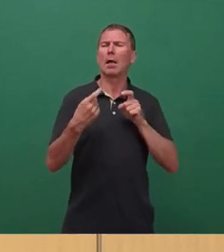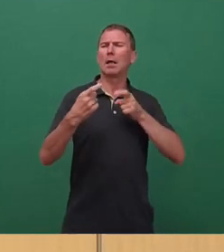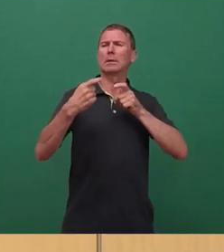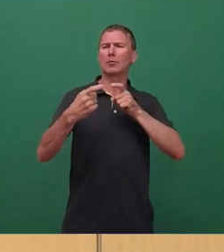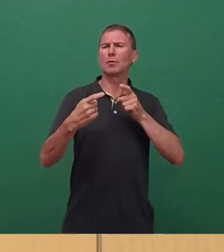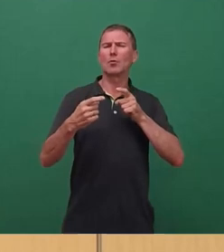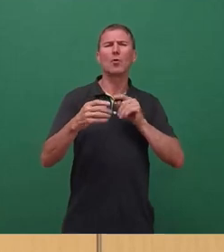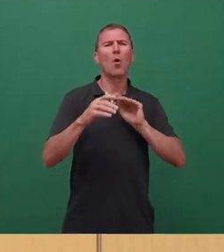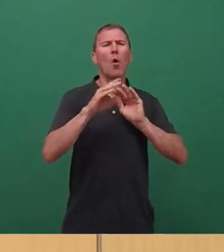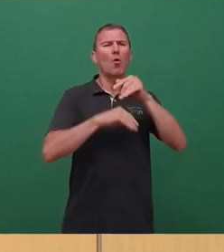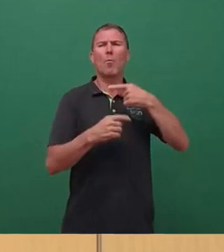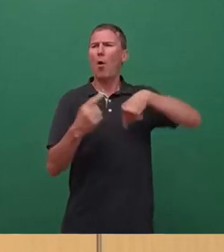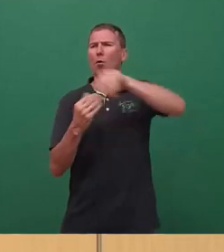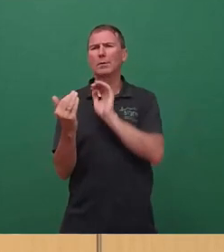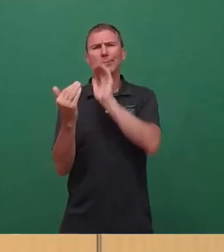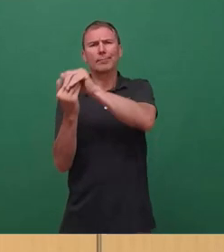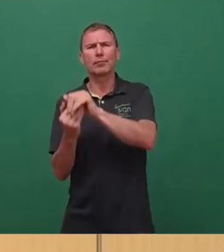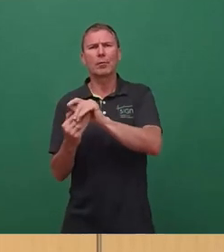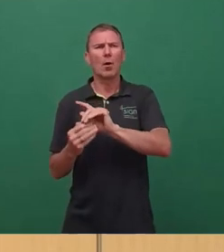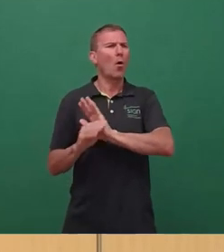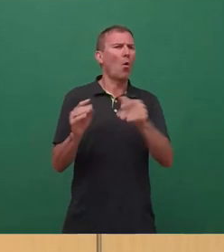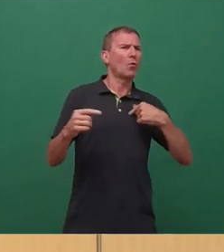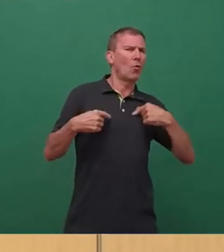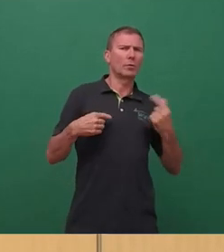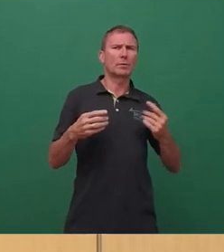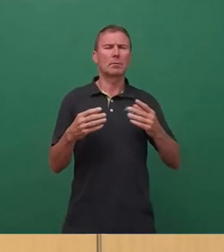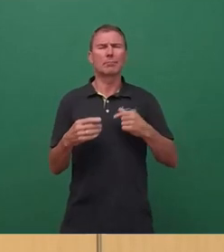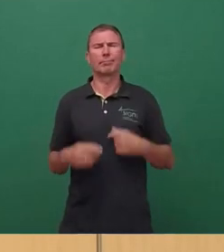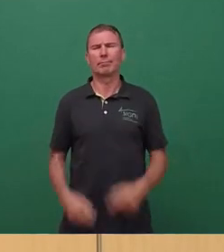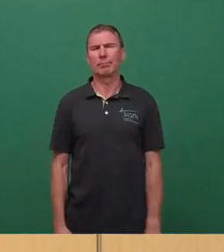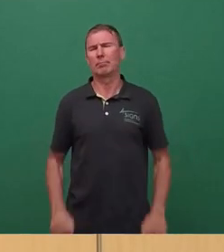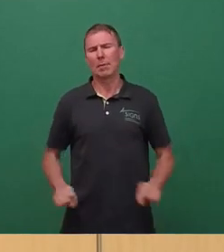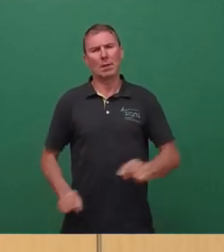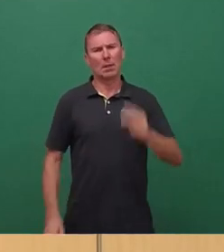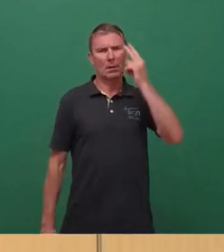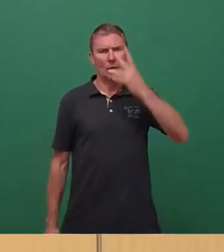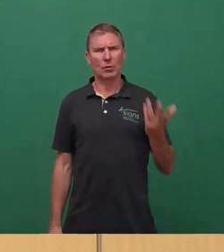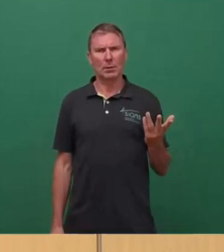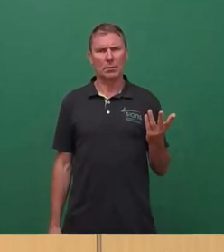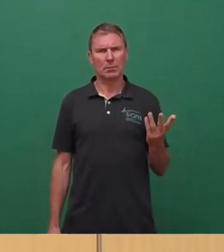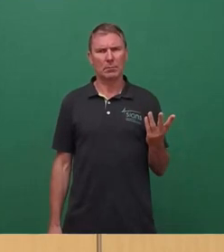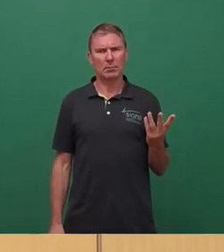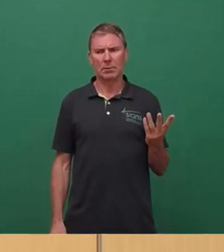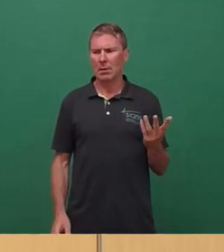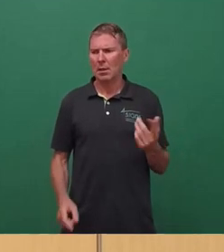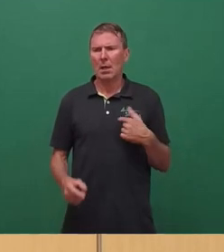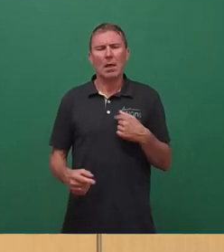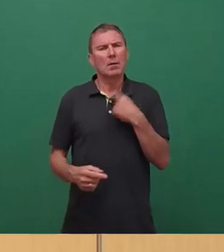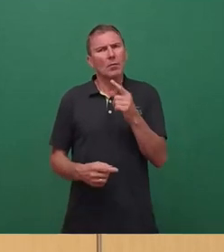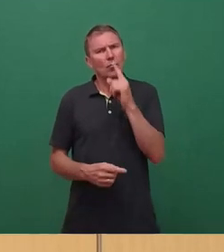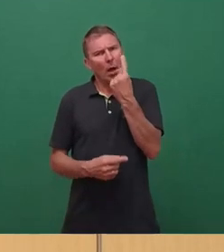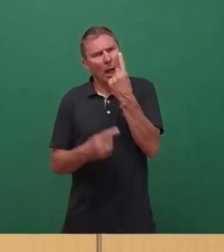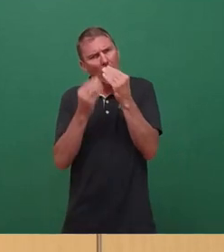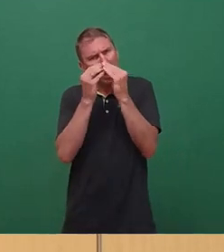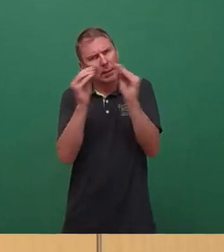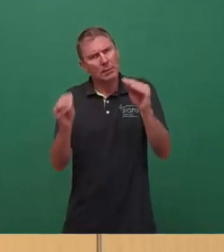uns und unter uns und neben uns kann ich in kinder Weise verstehen und auch nicht nachvollziehen. Ich möchte bloß die Chancenländer mal